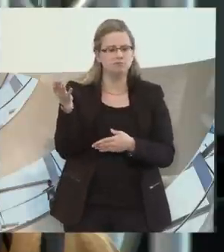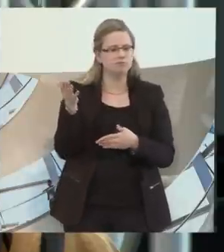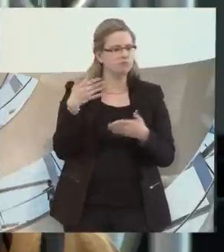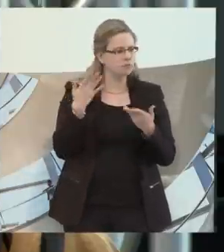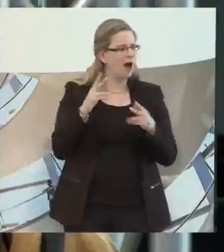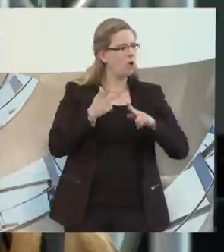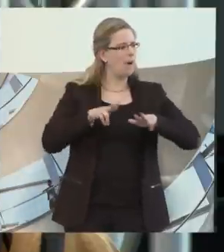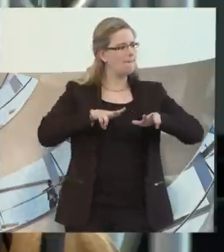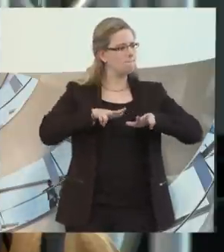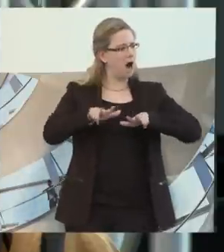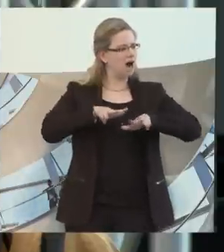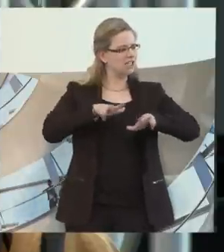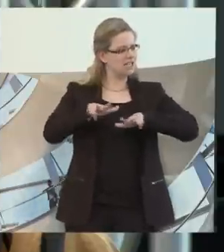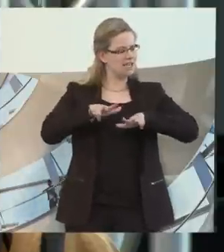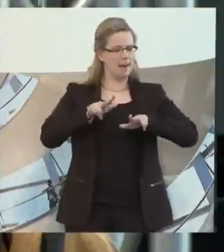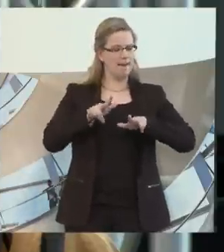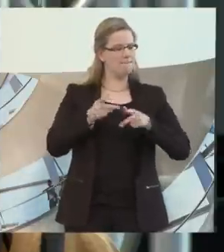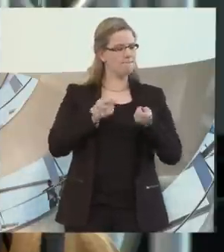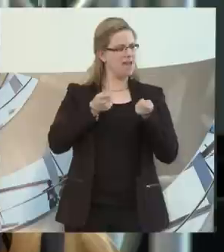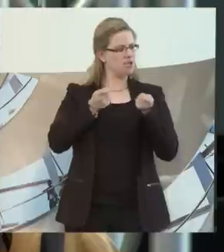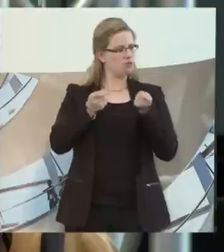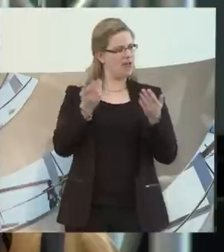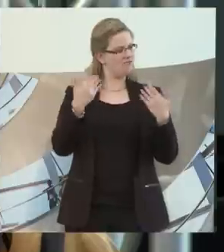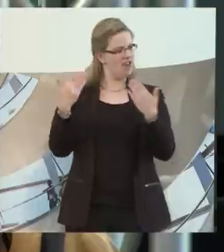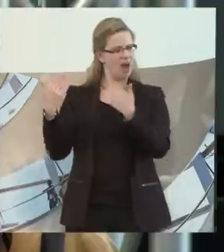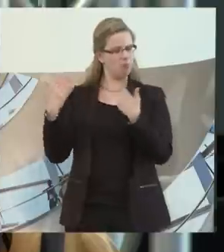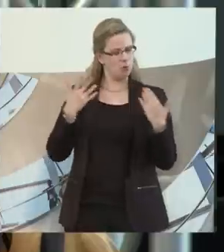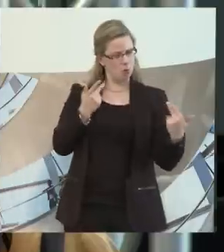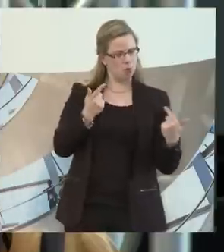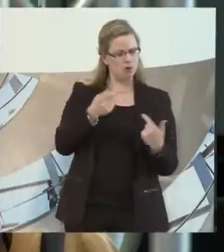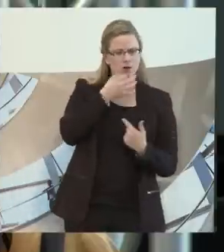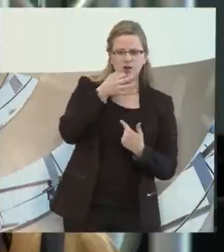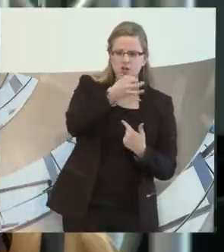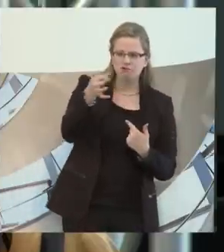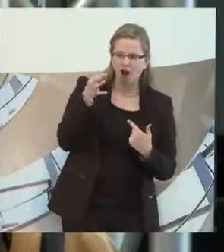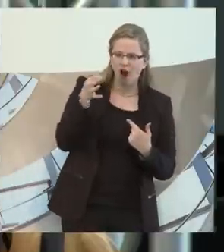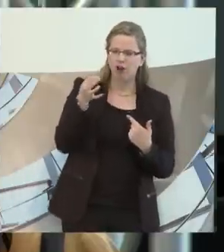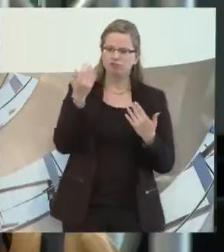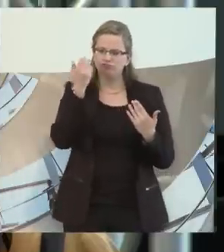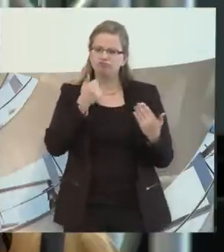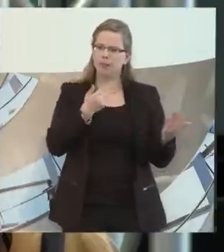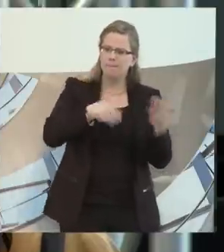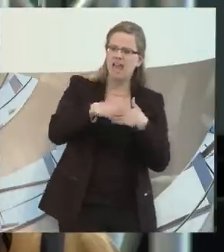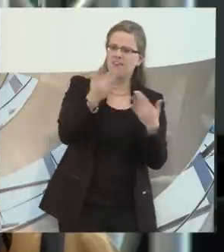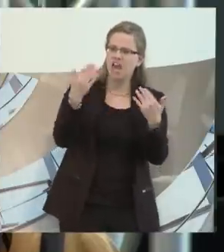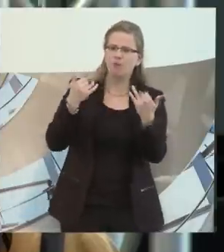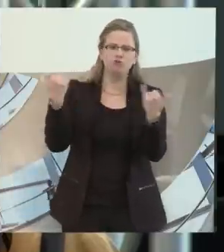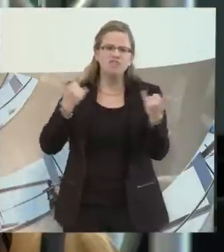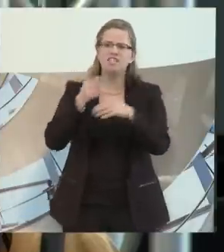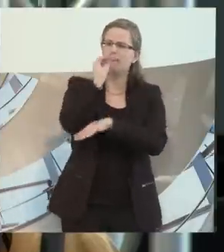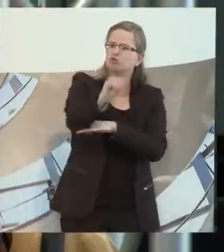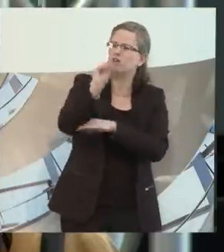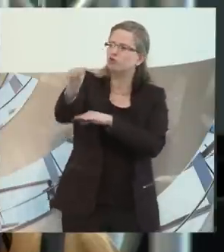Marketingmanagement, wie man so schön sagt, mit den Betrieben, und habe gefragt, ob ich denn euch auch erreiche mit meinem